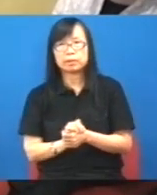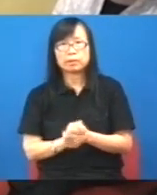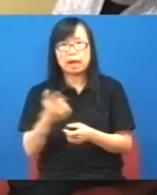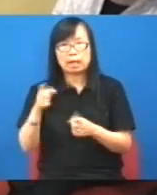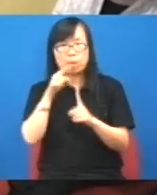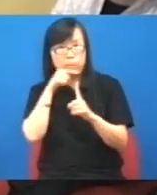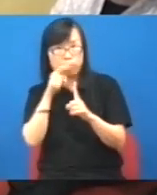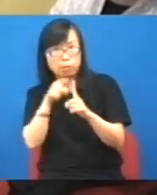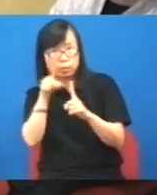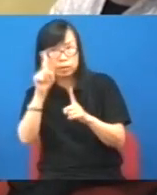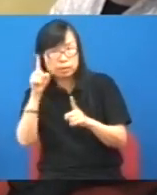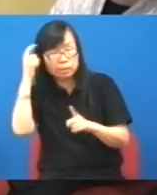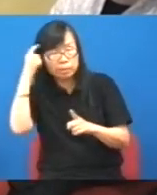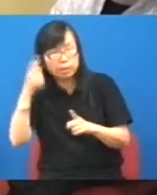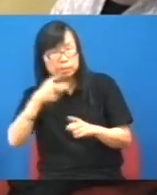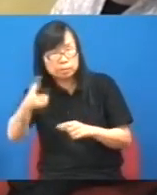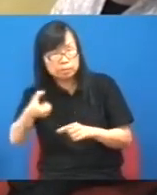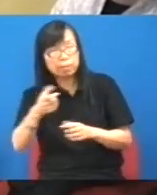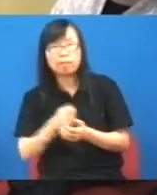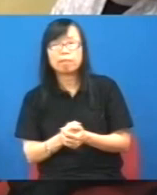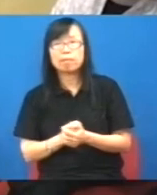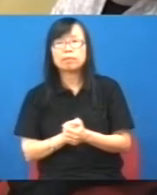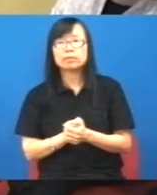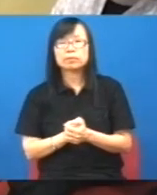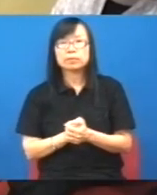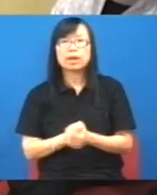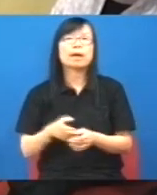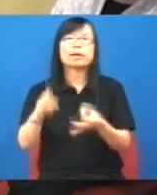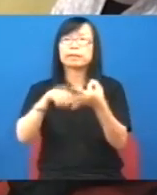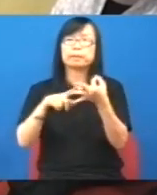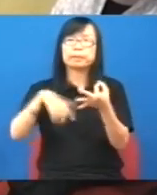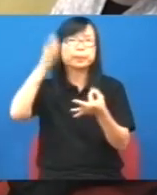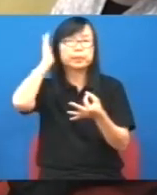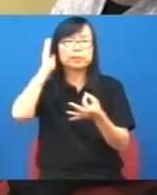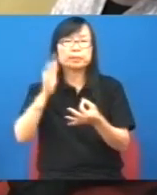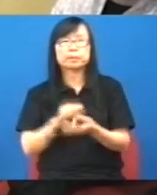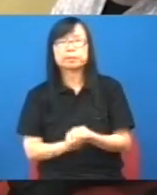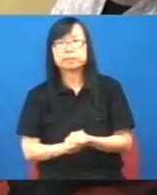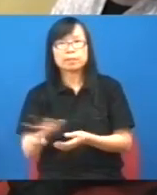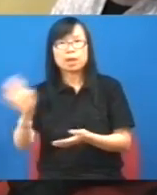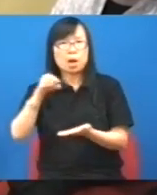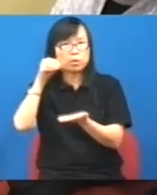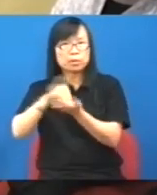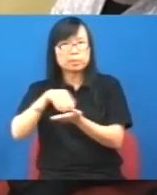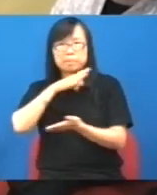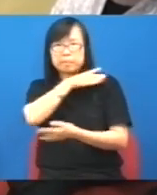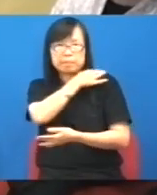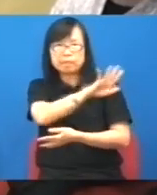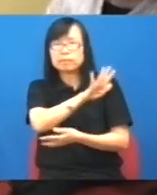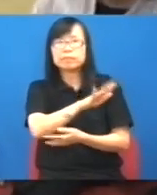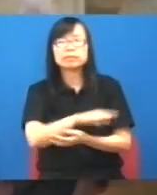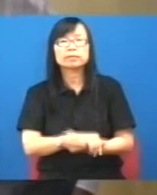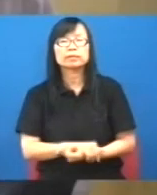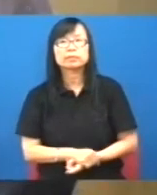錢才想到量度多少錢所以周永生就說我決定不提他不會